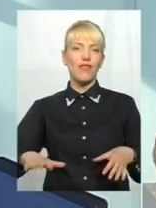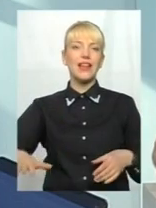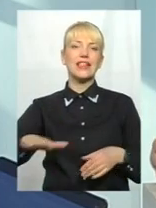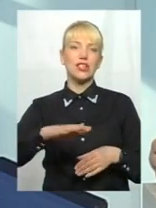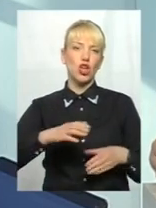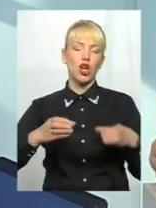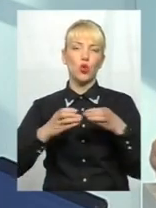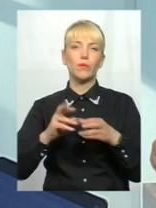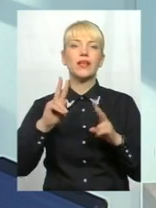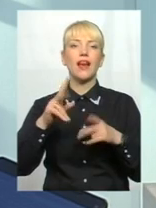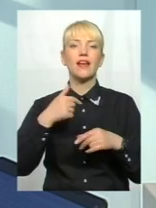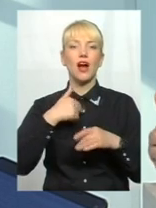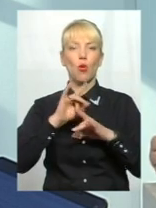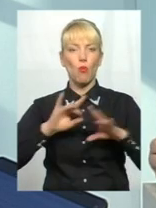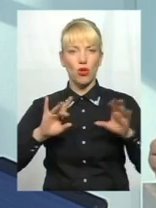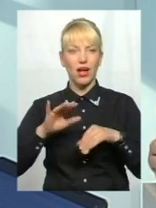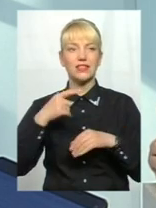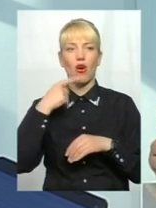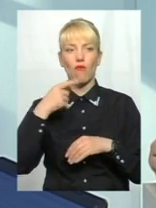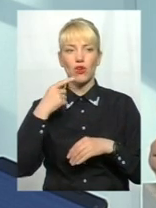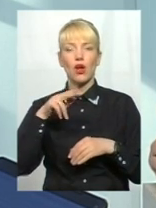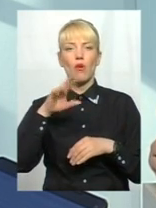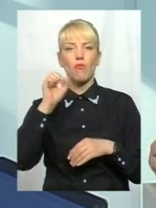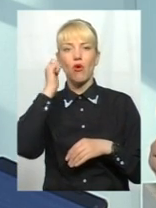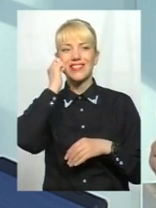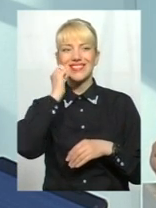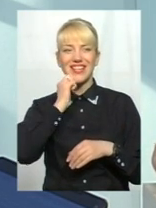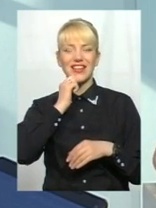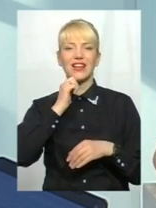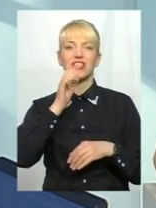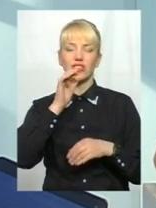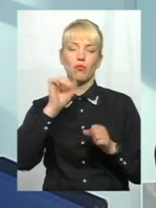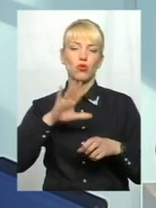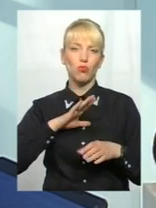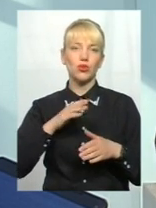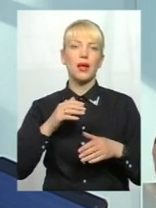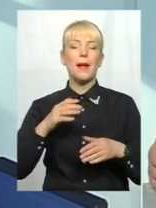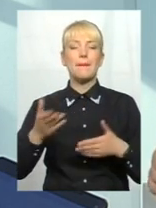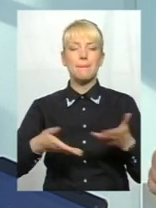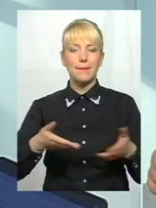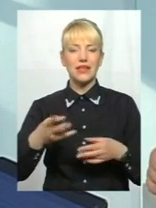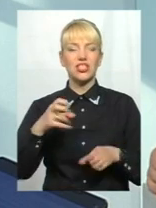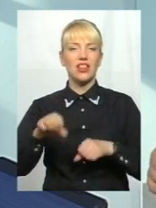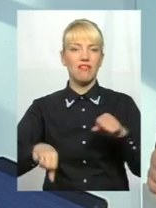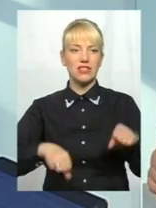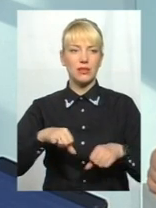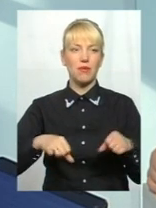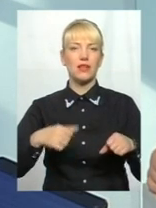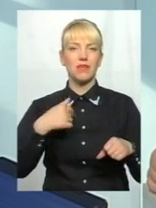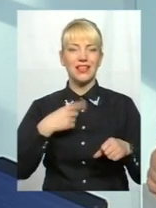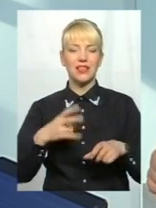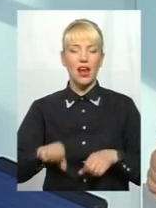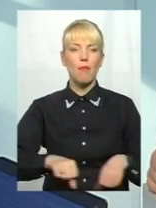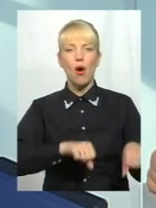як я завжди пояснював, я казав, що по старих часах, напевно, пішки треба, ну, може, на велосипеді. Тобто за день мені треба на велосипеді об